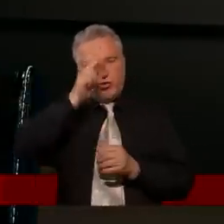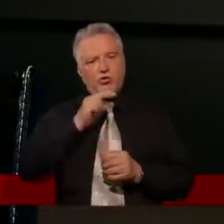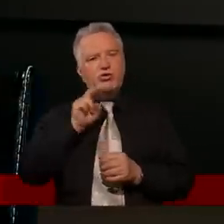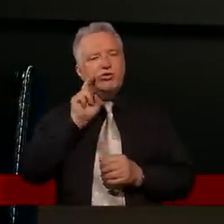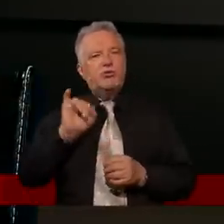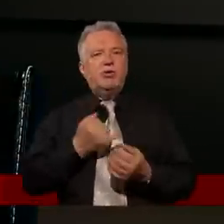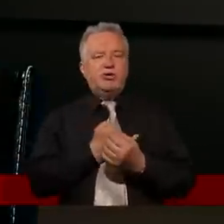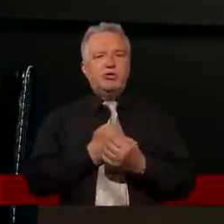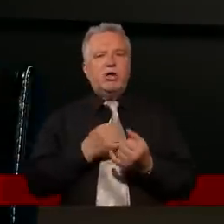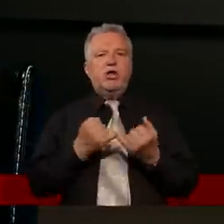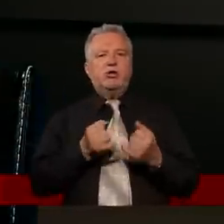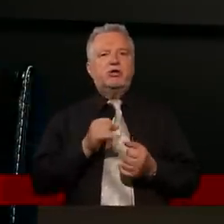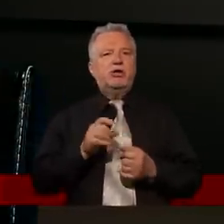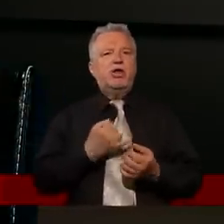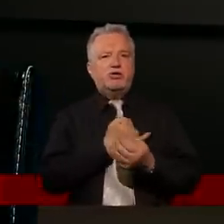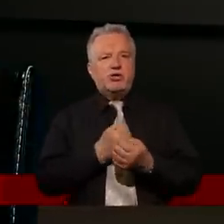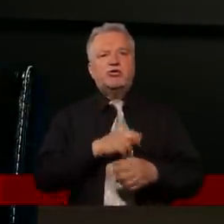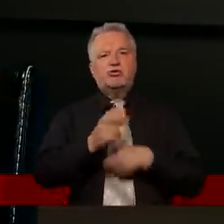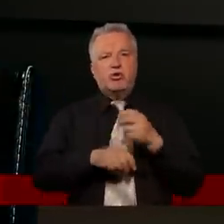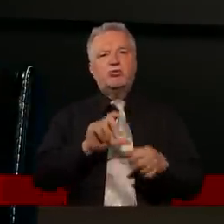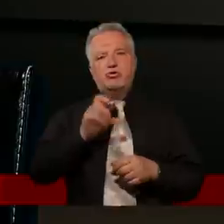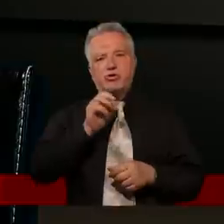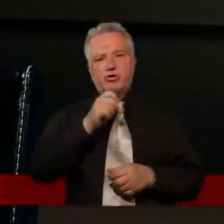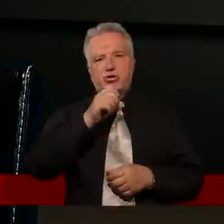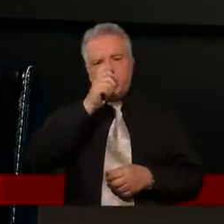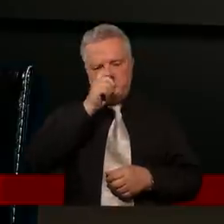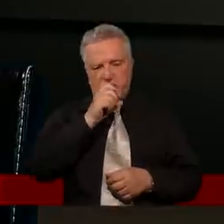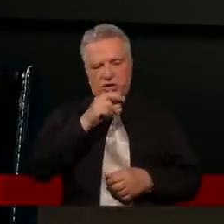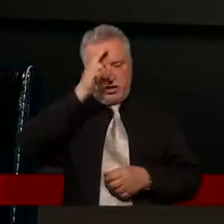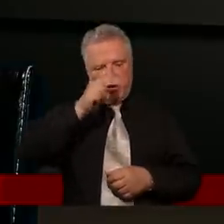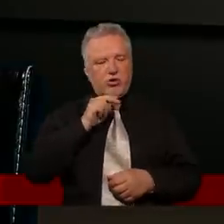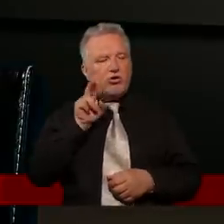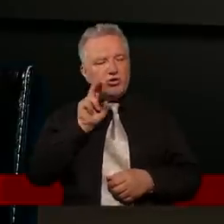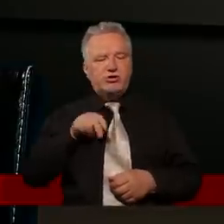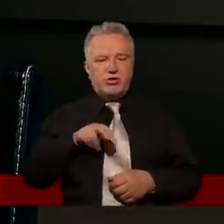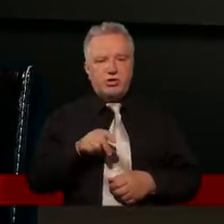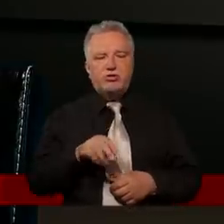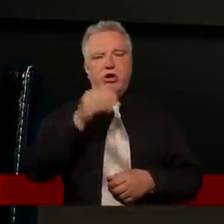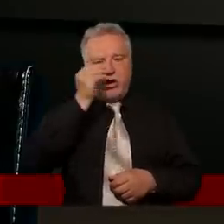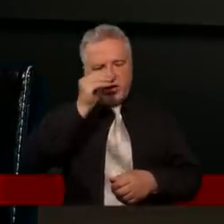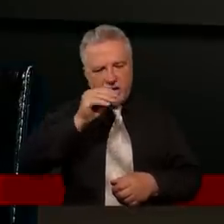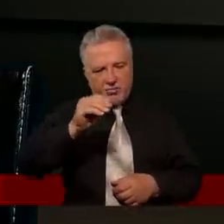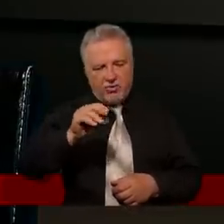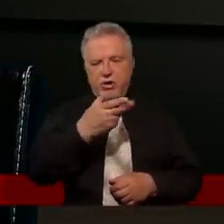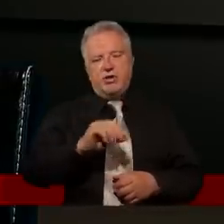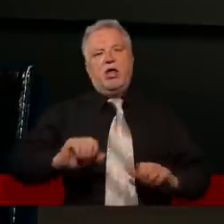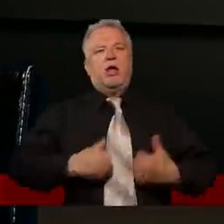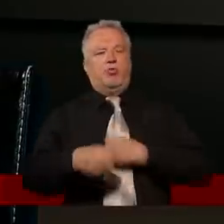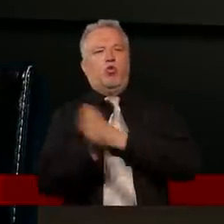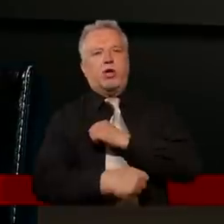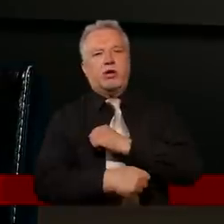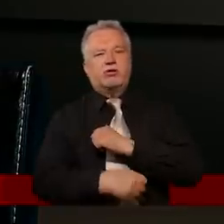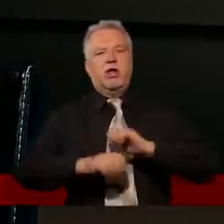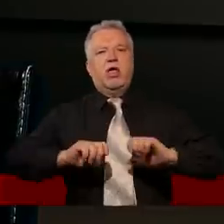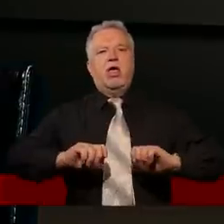pasuje, bo jeżeli dziecko zrobi coś źle, to rodzic idzie napomnieć, nie po to, żeby ukarać, tylko po to, żeby to dziecko